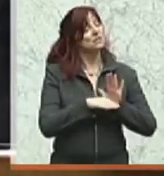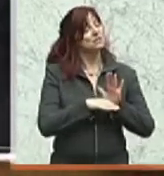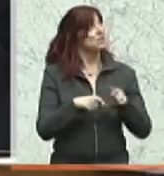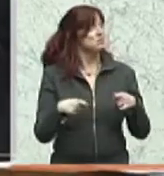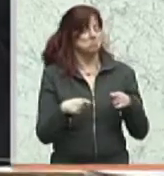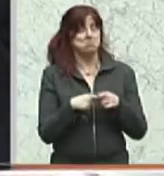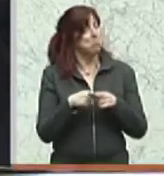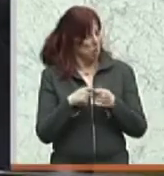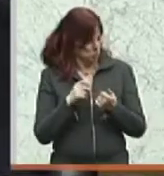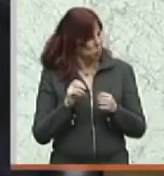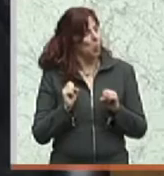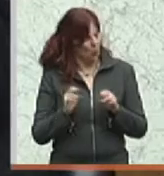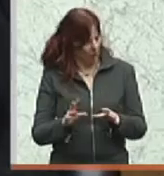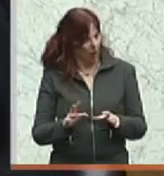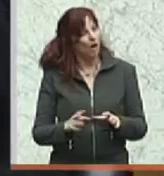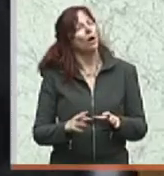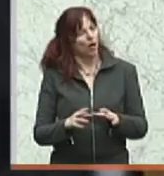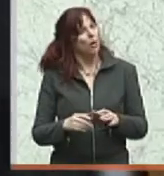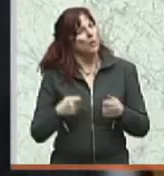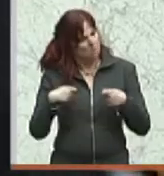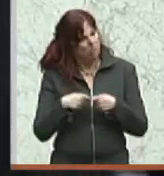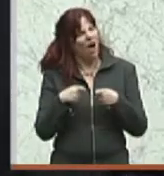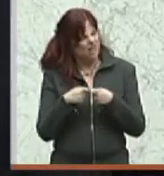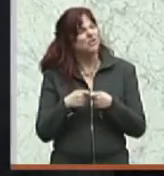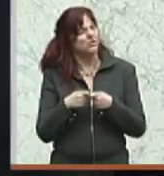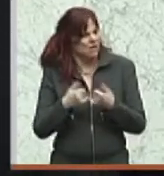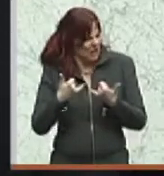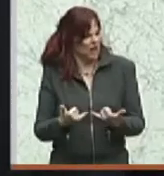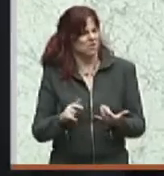ein gegenwartstauglicher Blick auf die Vergangenheit.